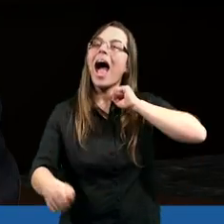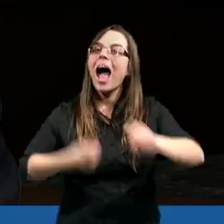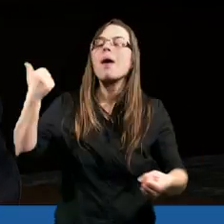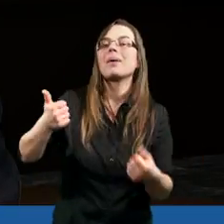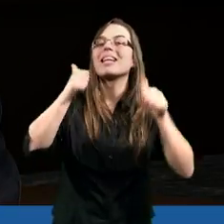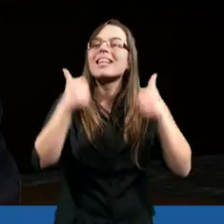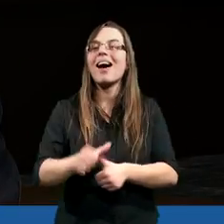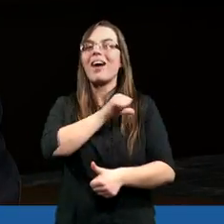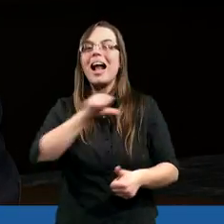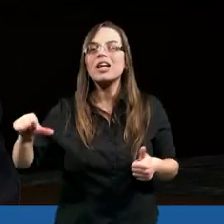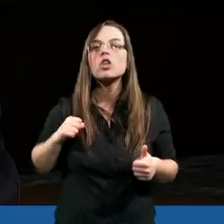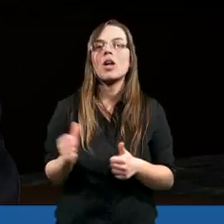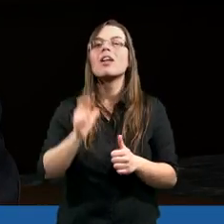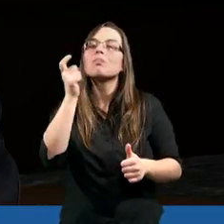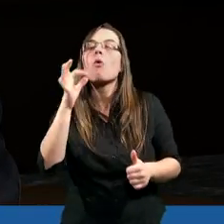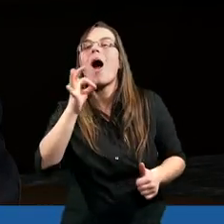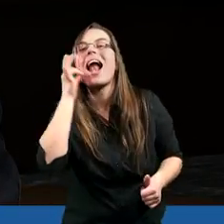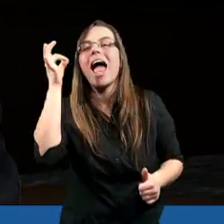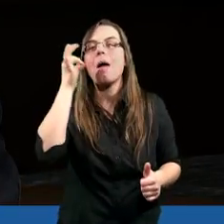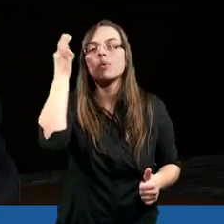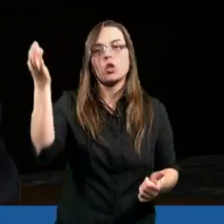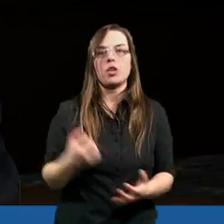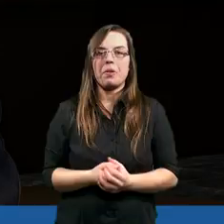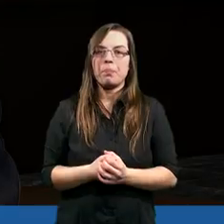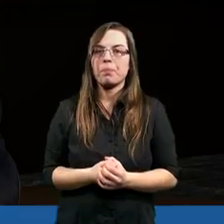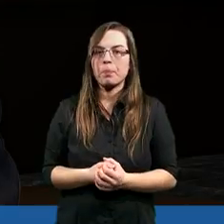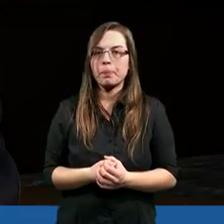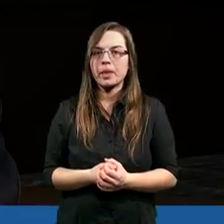abyśmy stawali się coraz lepsi,